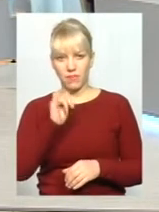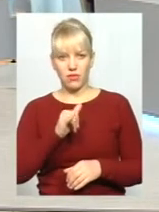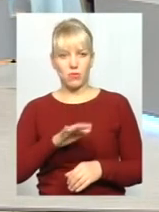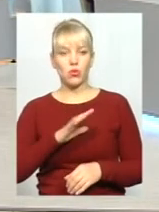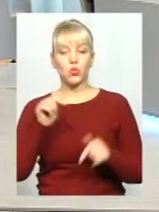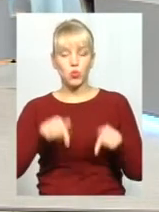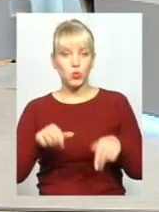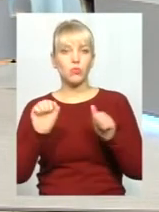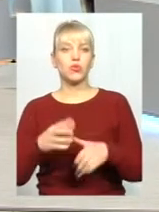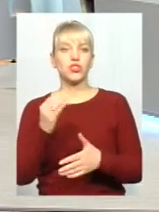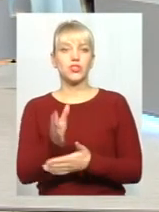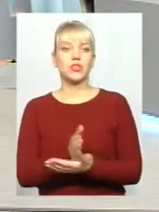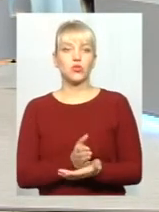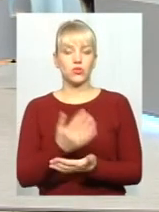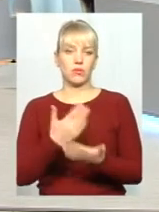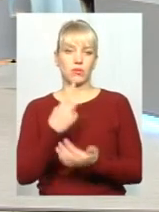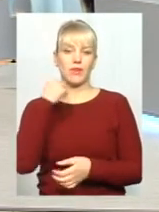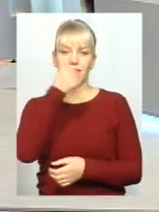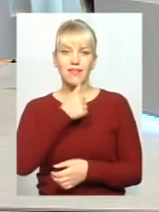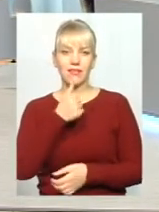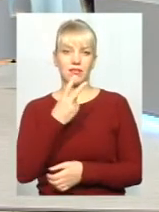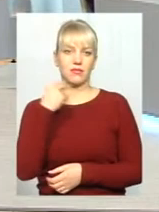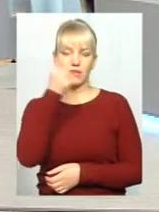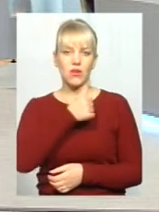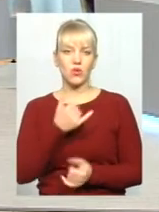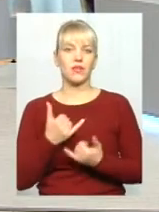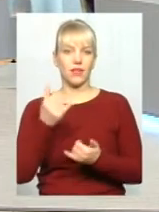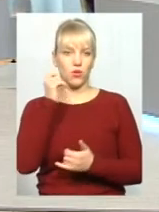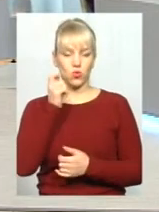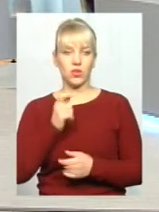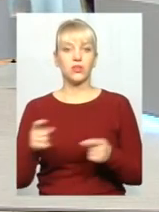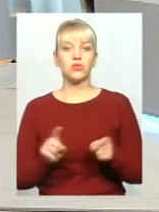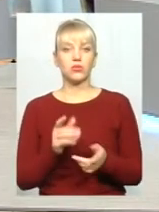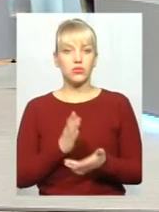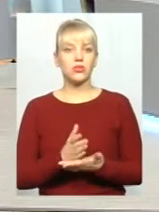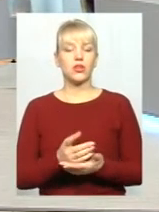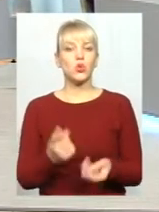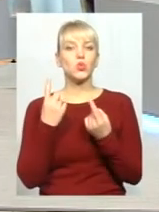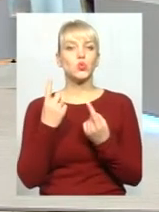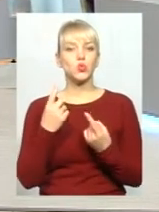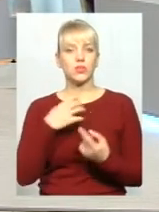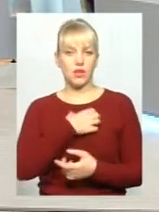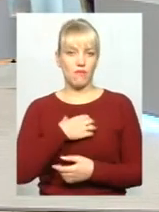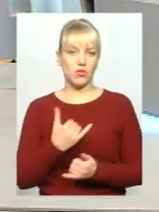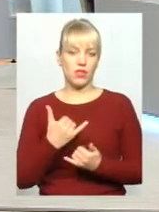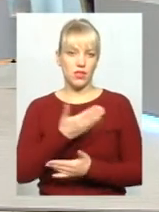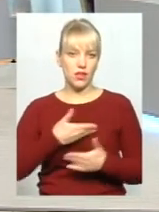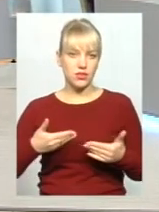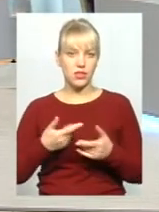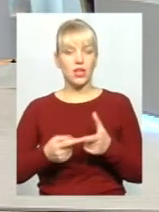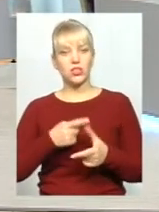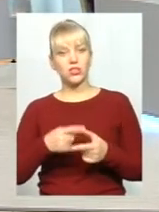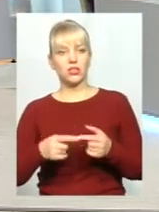ще може тут відслужити нехай рік чи два для України, що є досить таки суттєво для нас. Чи вибір